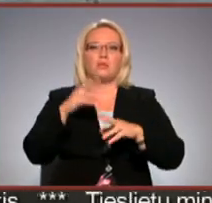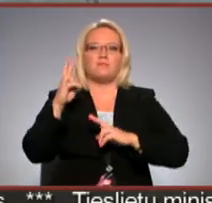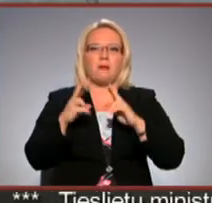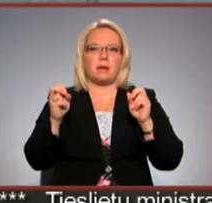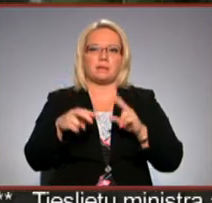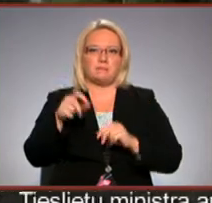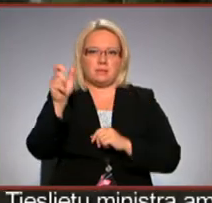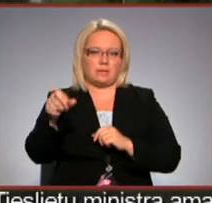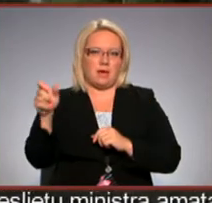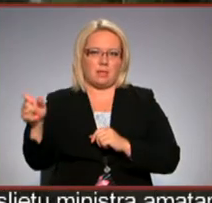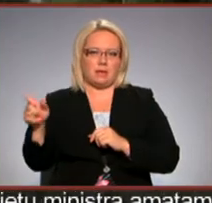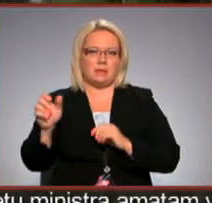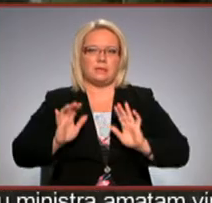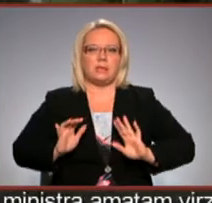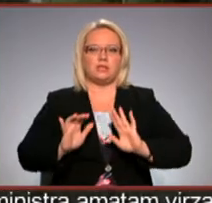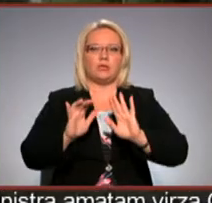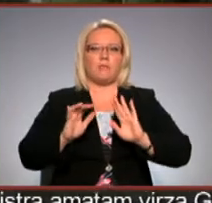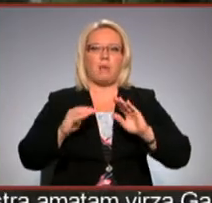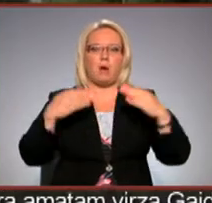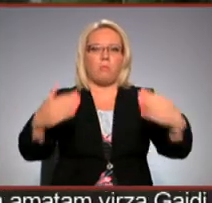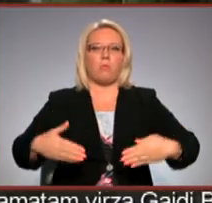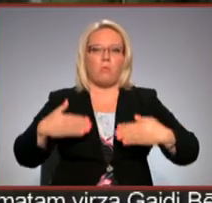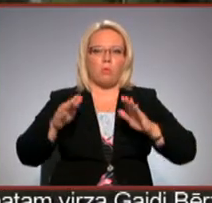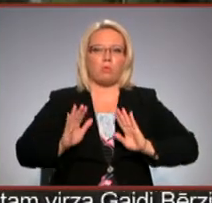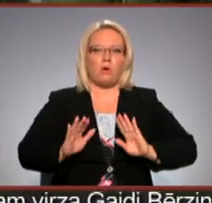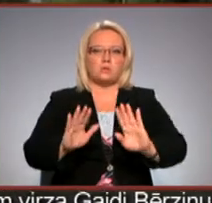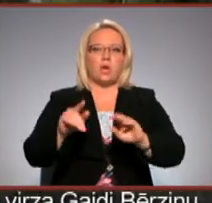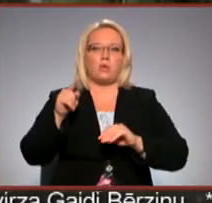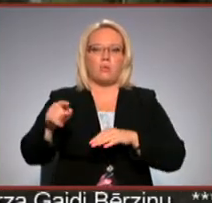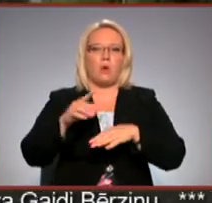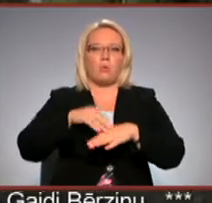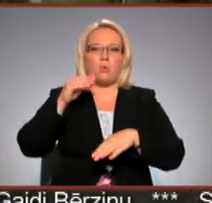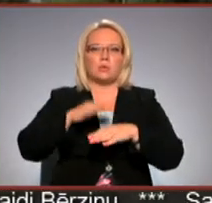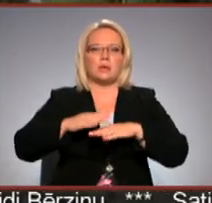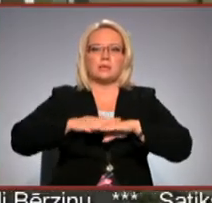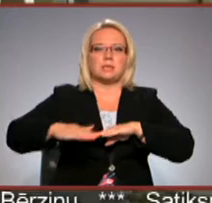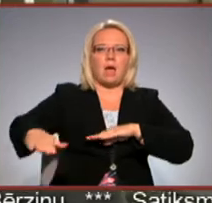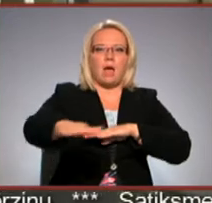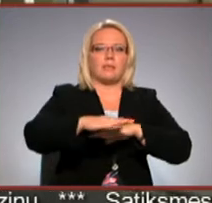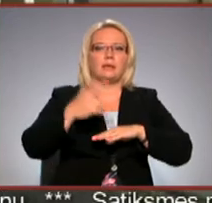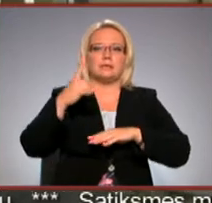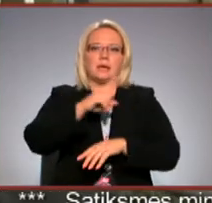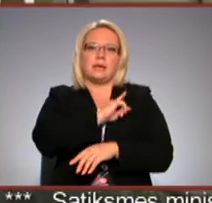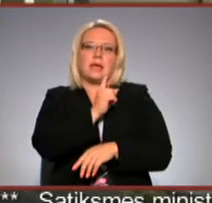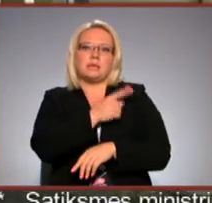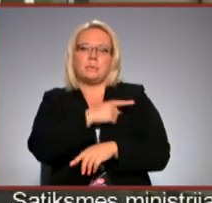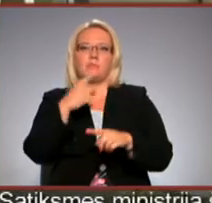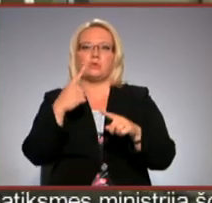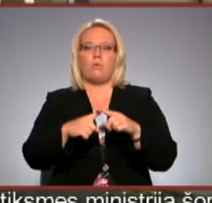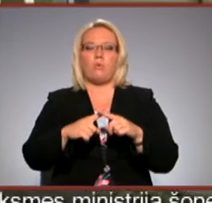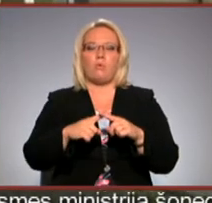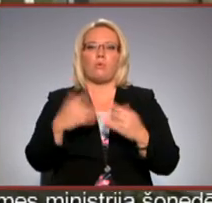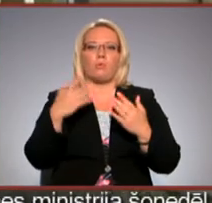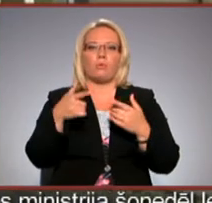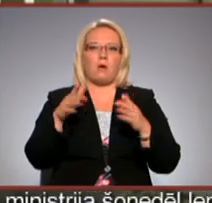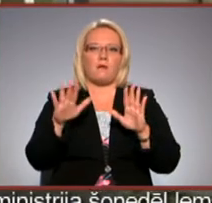speciālisti. Izstūmām ar buldo zēru, to kūdras slāni cik vien iespējams līdz smiltīm, kur to